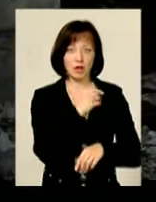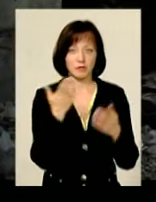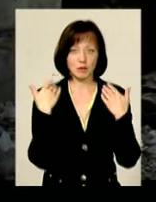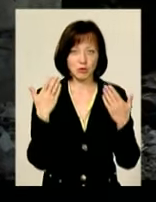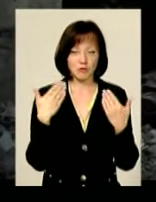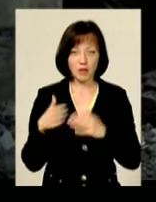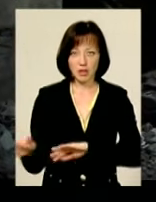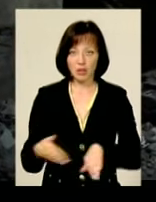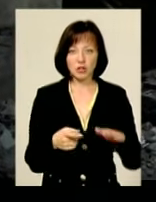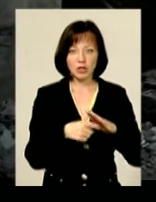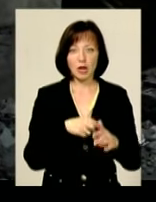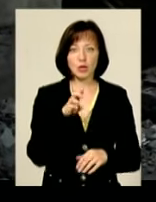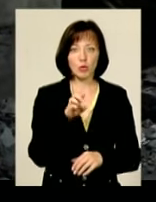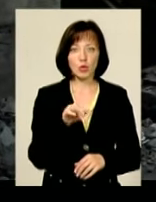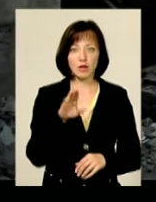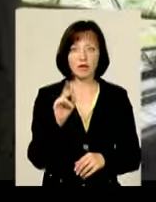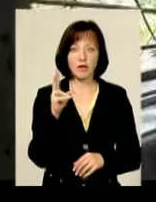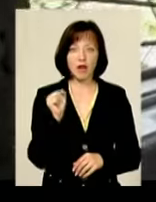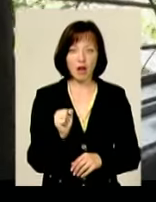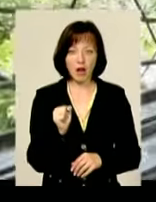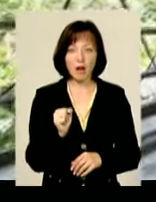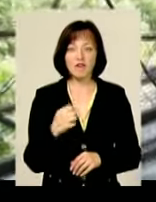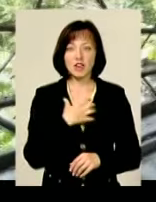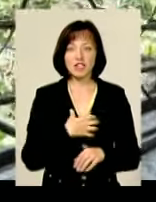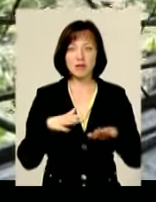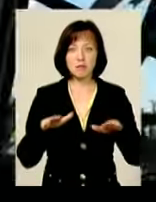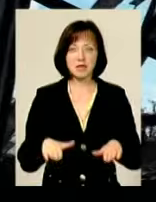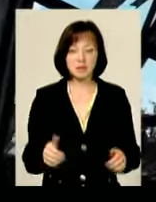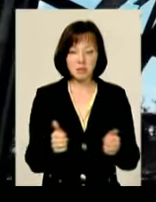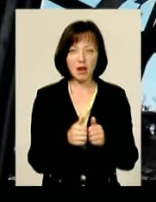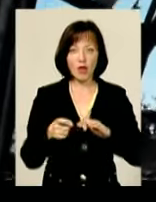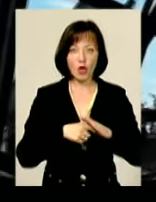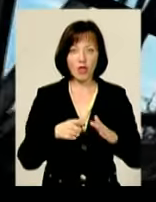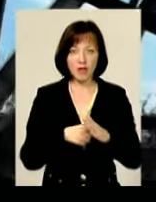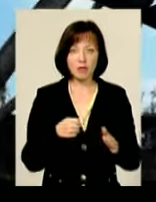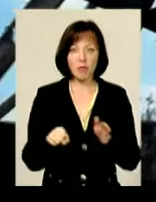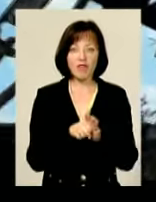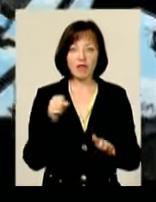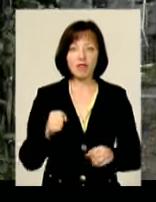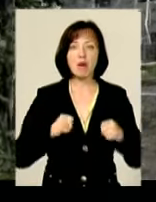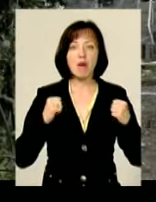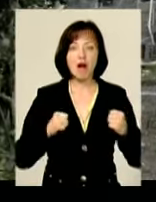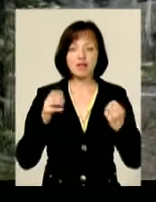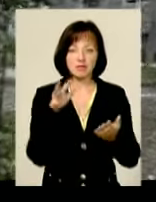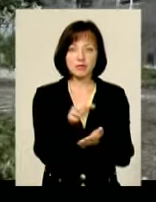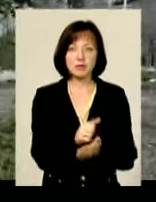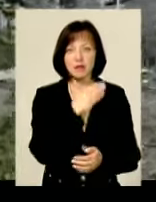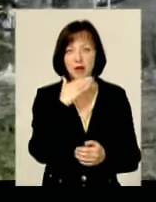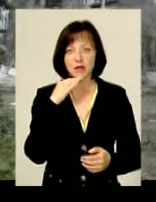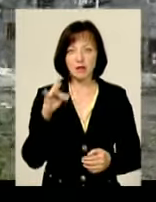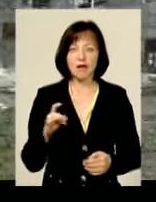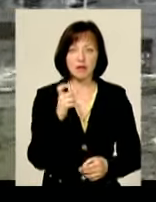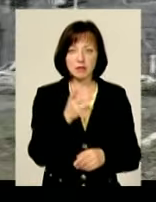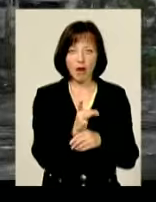Шахта «Бутівка» – стратегічне місце на підступах до Донецька, котре бойовики намагалися взяти неодноразово. Не піхотою, так